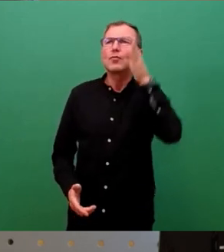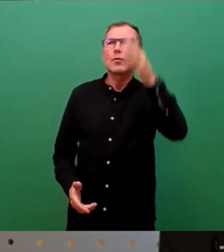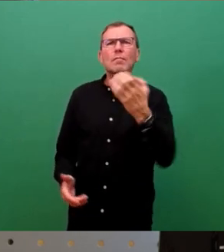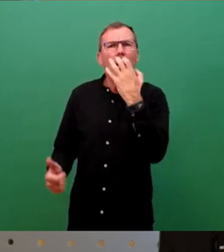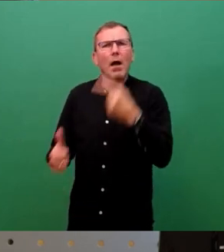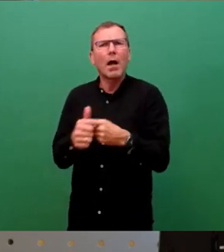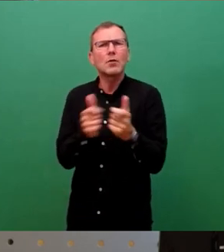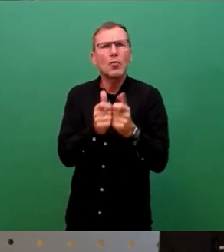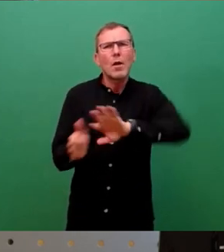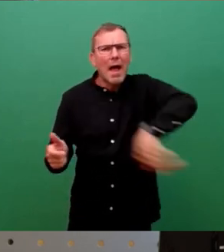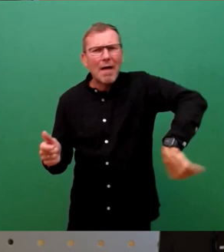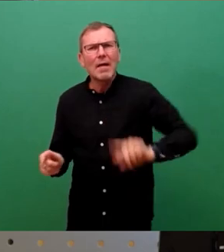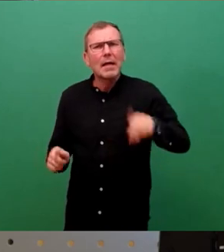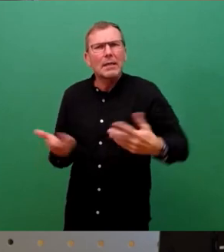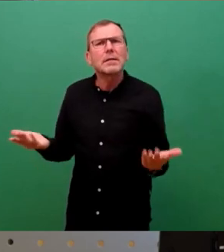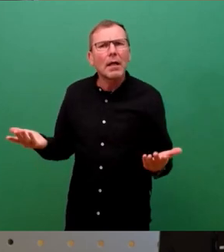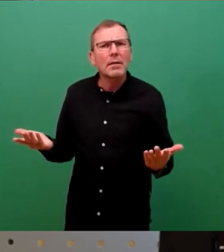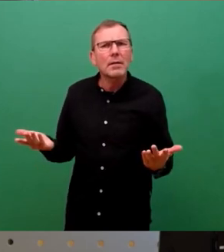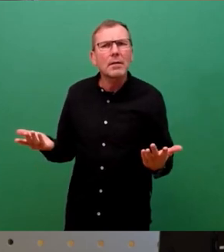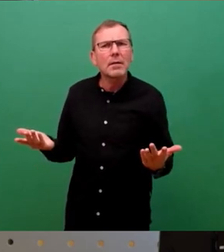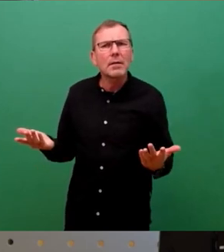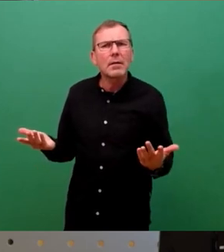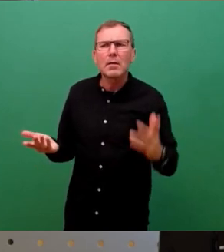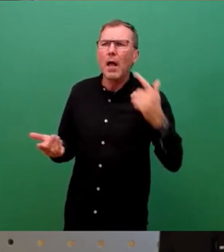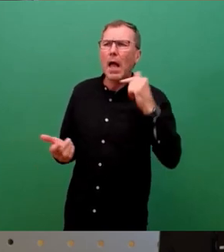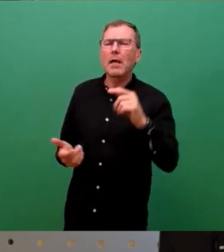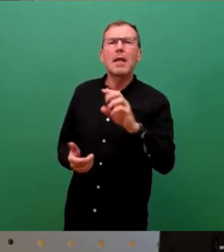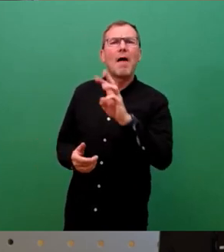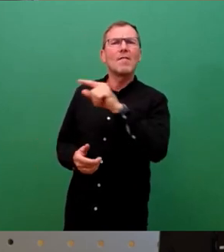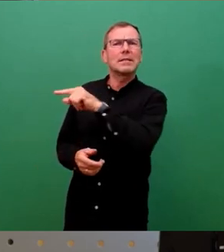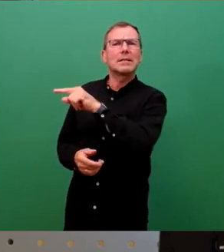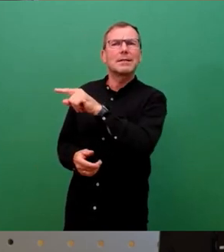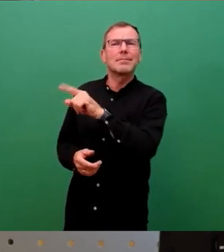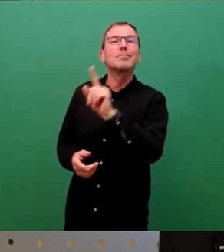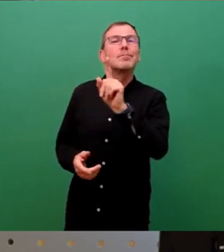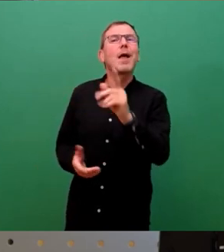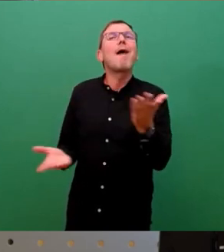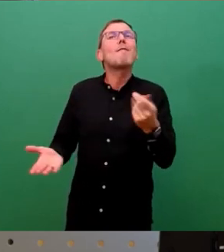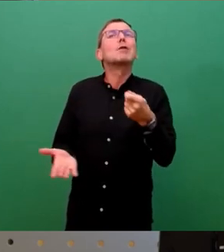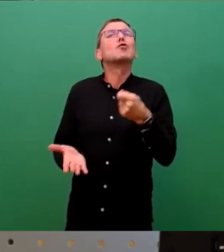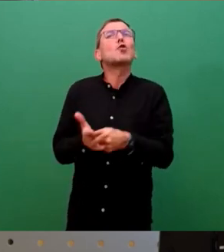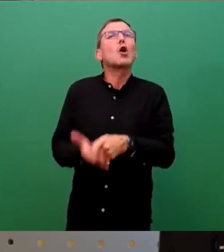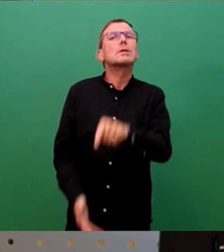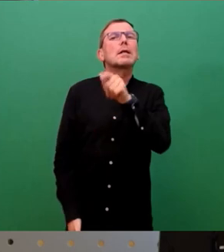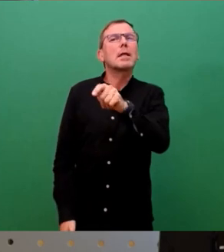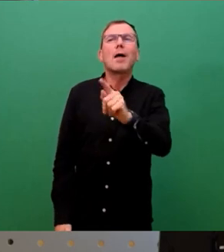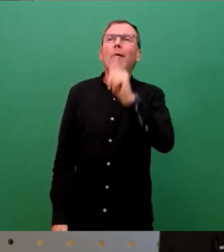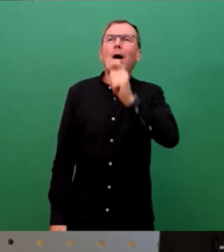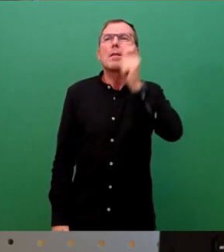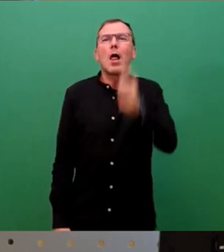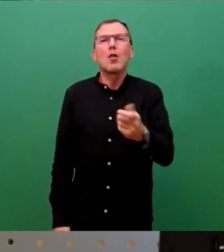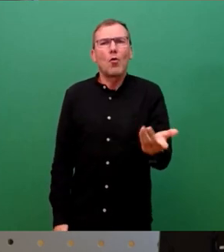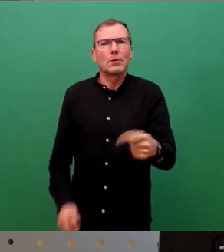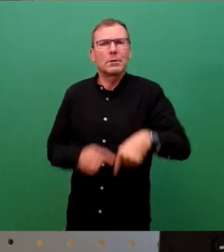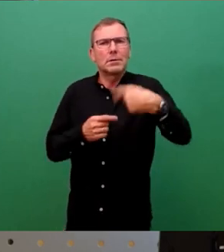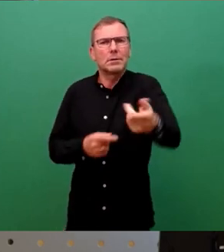okay, aber dann kommt das Argument von Herrn Wirz, zu welchem Preis? Und wann? Wann kommt denn die Dekarbon? Und so weiter und so